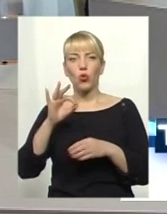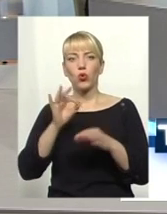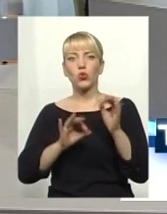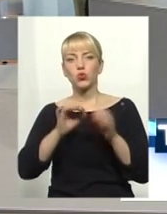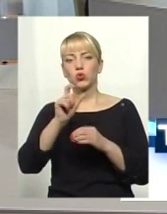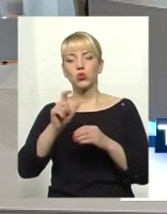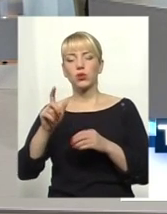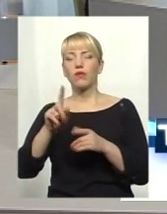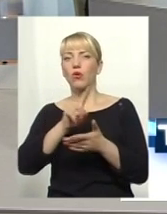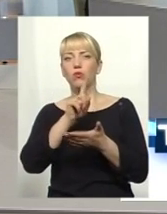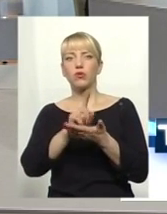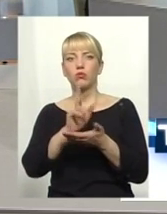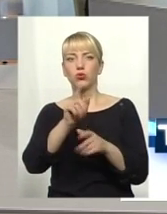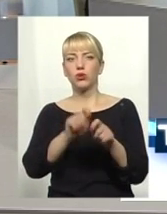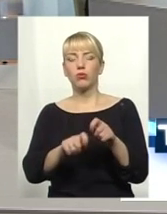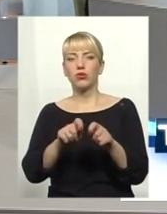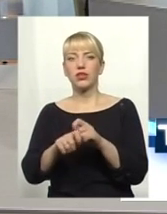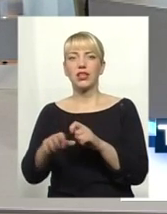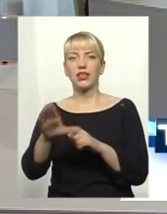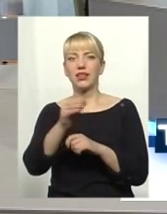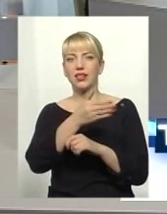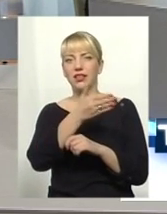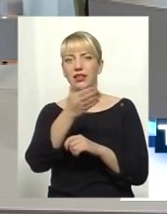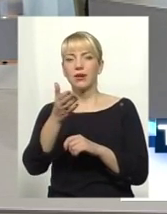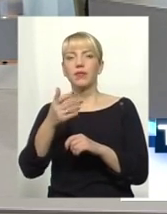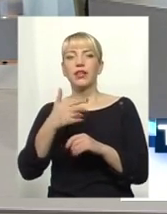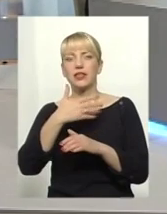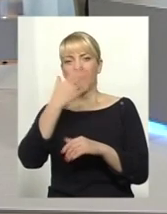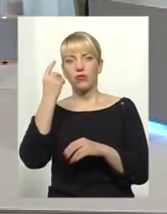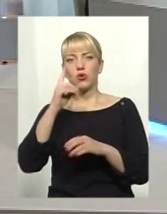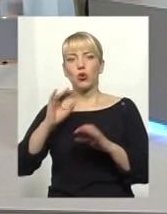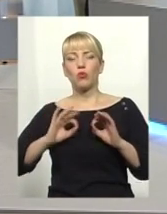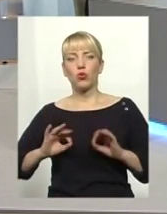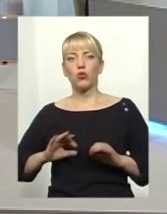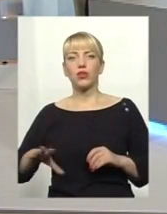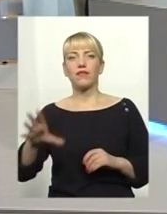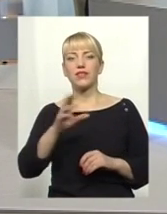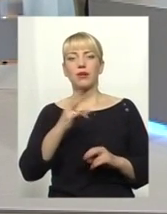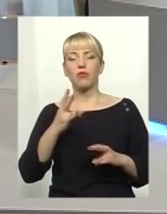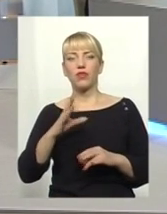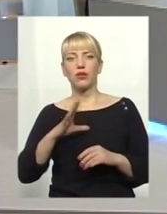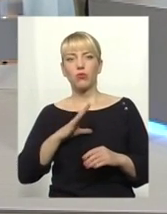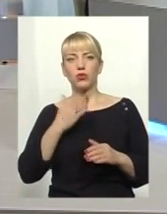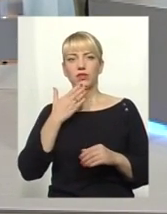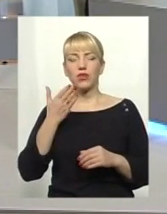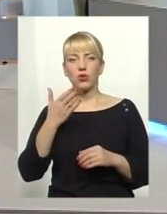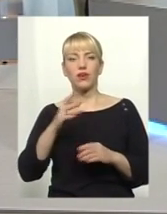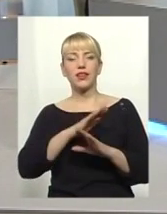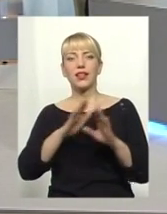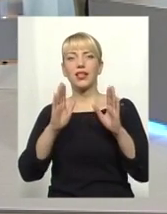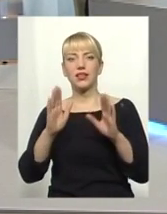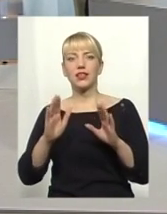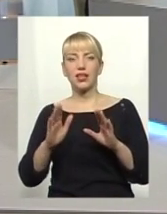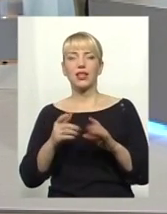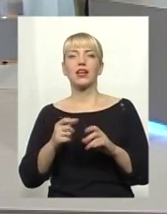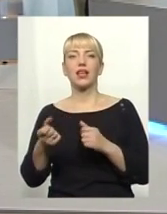стовідсотково їх і всіх. Ми забуваємо, що прокурори всі мали звітувати, а не тільки керівництво. Тому от в суботу закликаю,